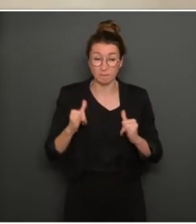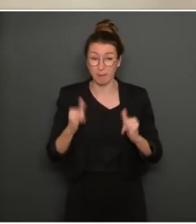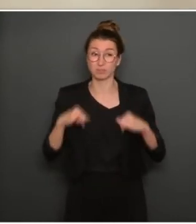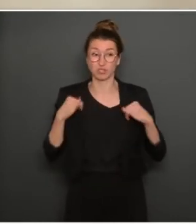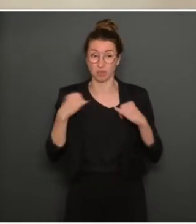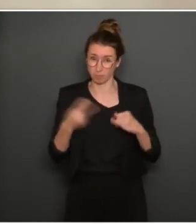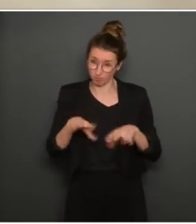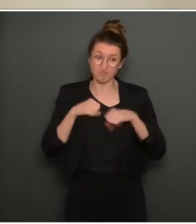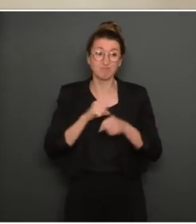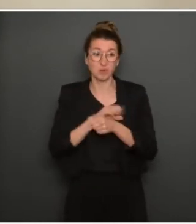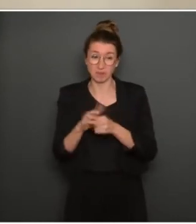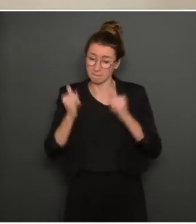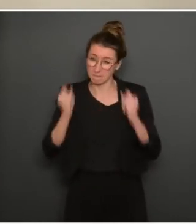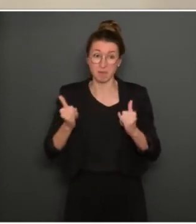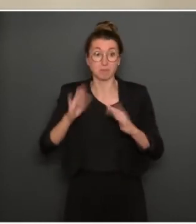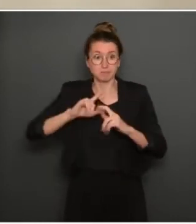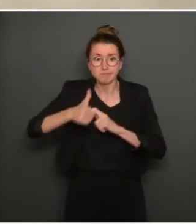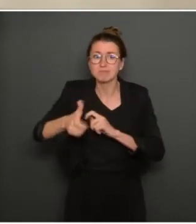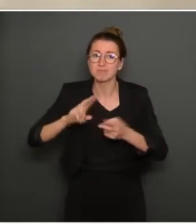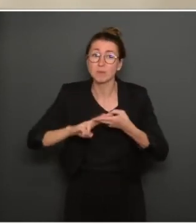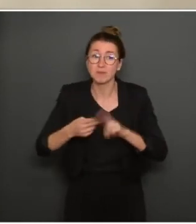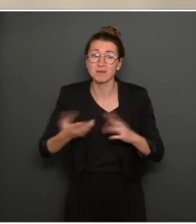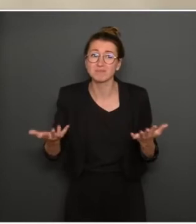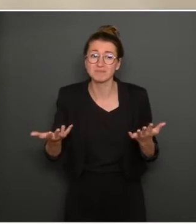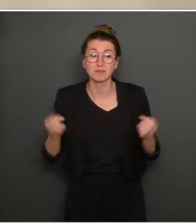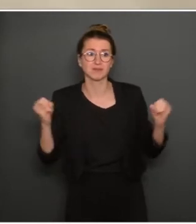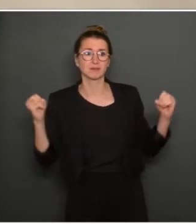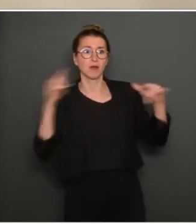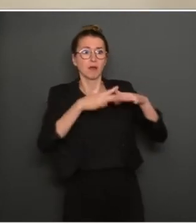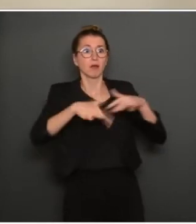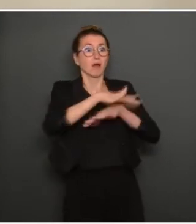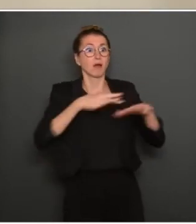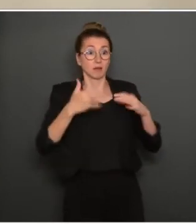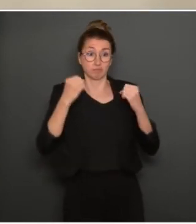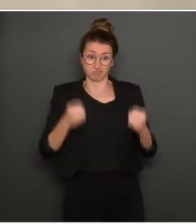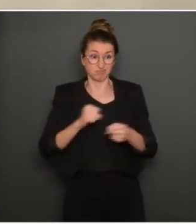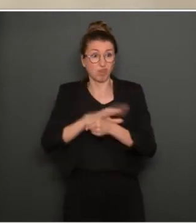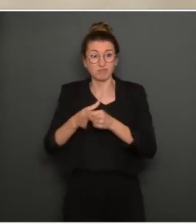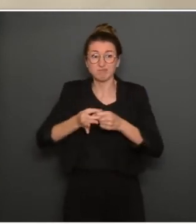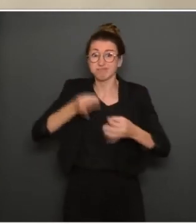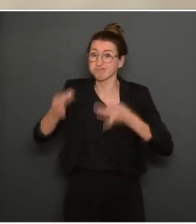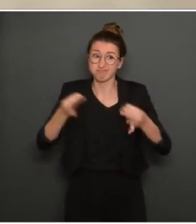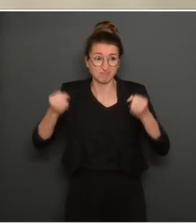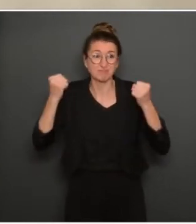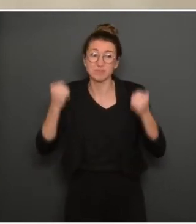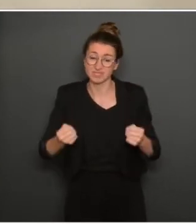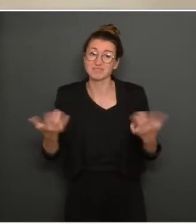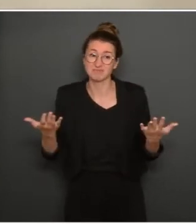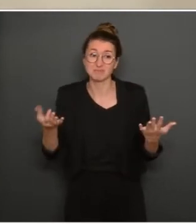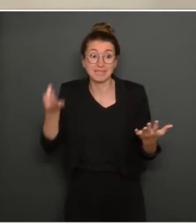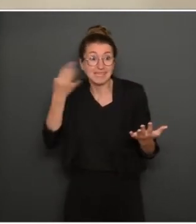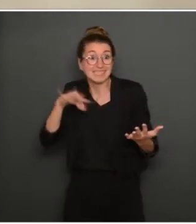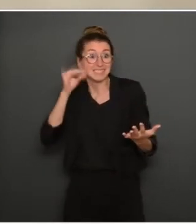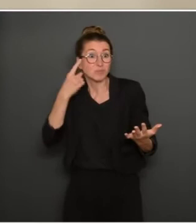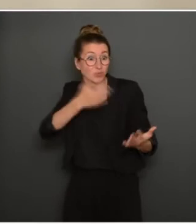improviser de tels rassemblements facilite la propagation du virus. Quand vous prenez un risque pour vous, vous prenez aussi un